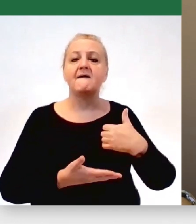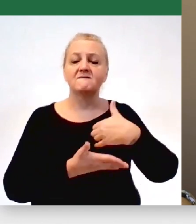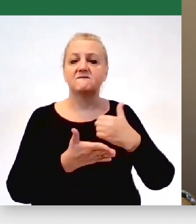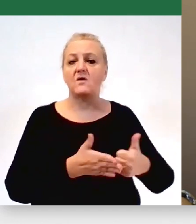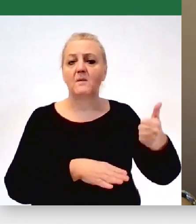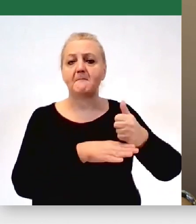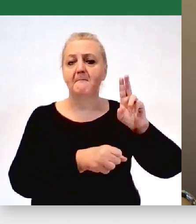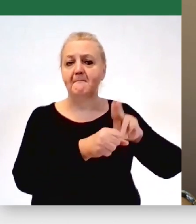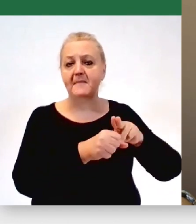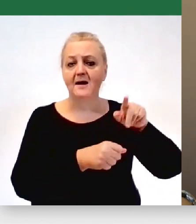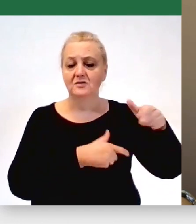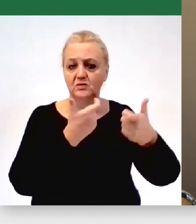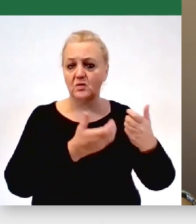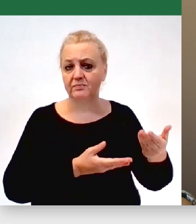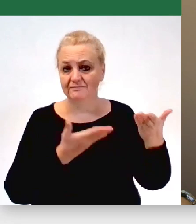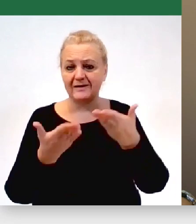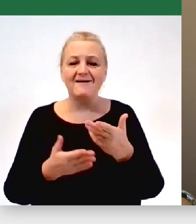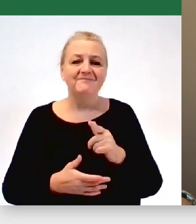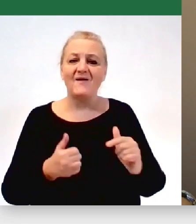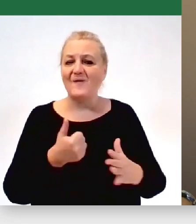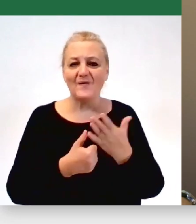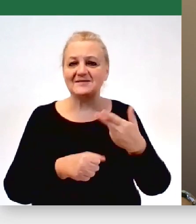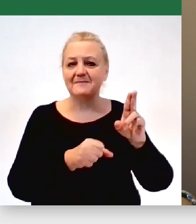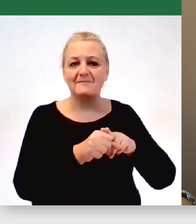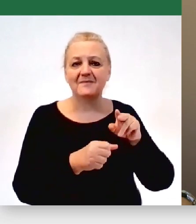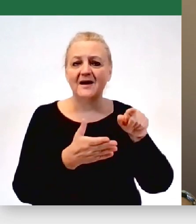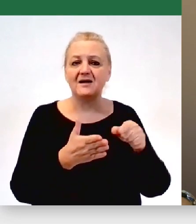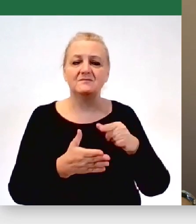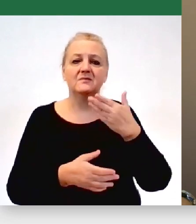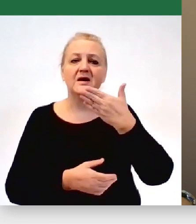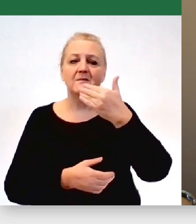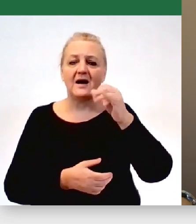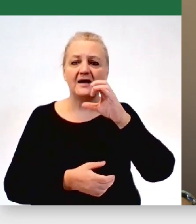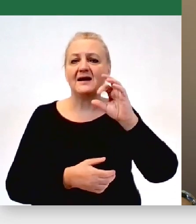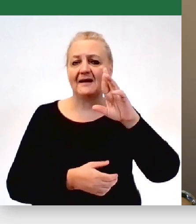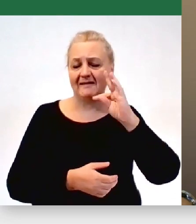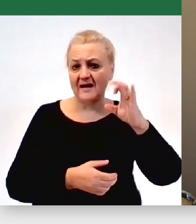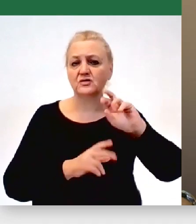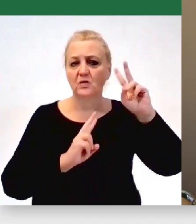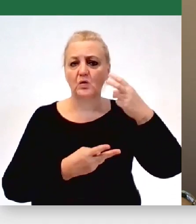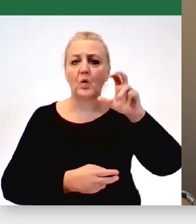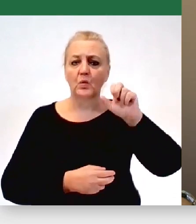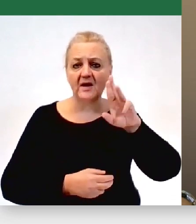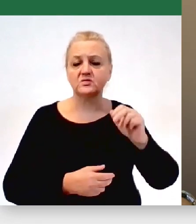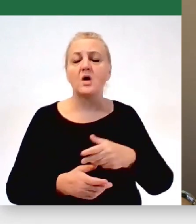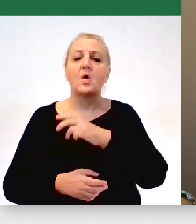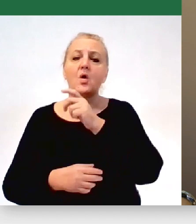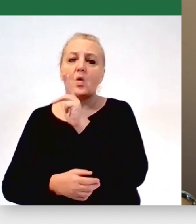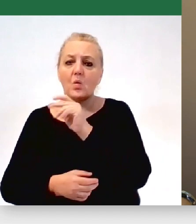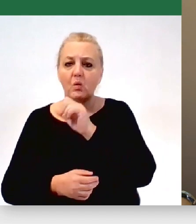zrobić, bo oni to dostarczą. Okazało się, że ten magazyn najlepiej zrobiła Marta z Chrubieszowa, właśnie Kuba z Chełma,